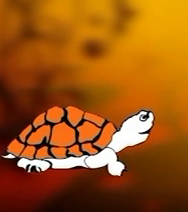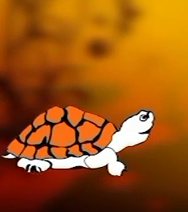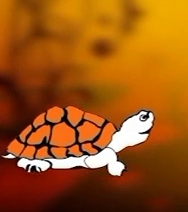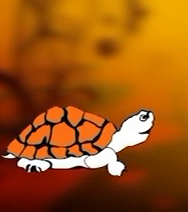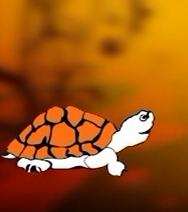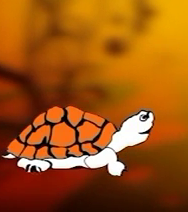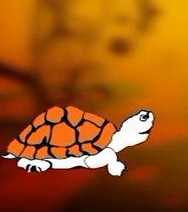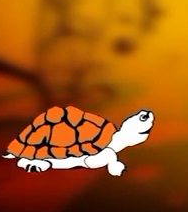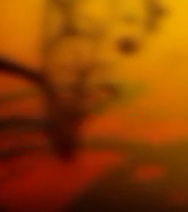gledatelji doviđenja vam